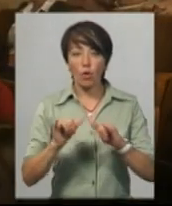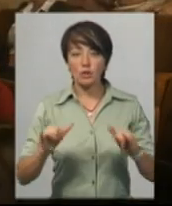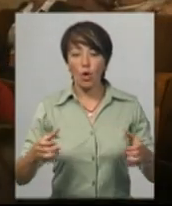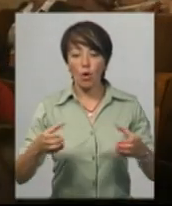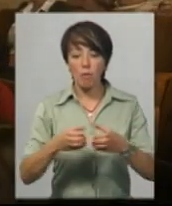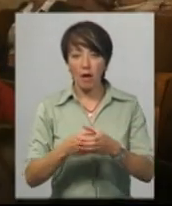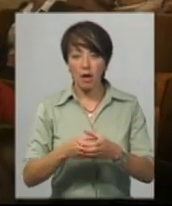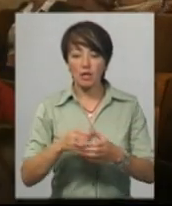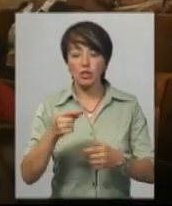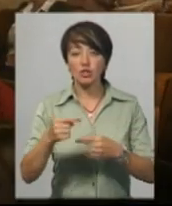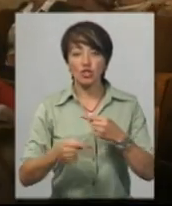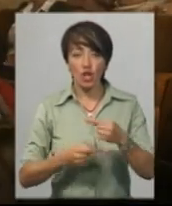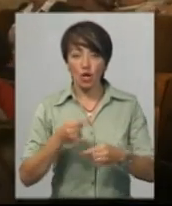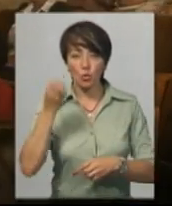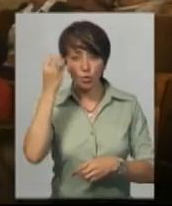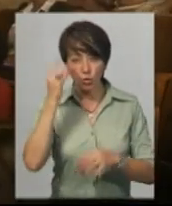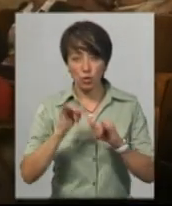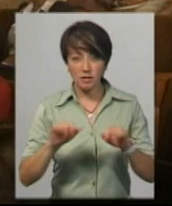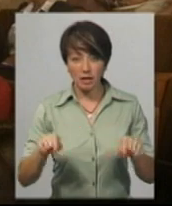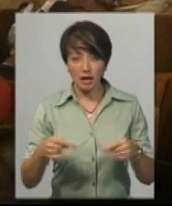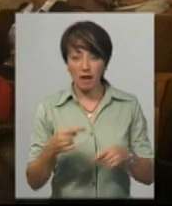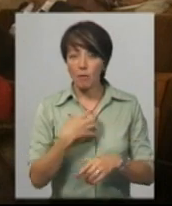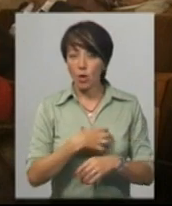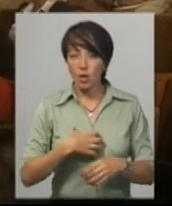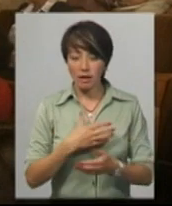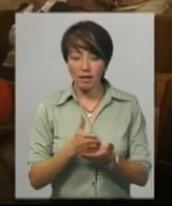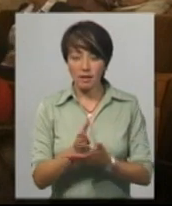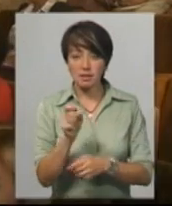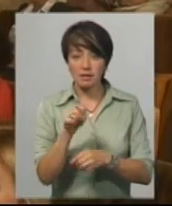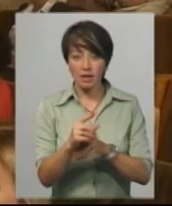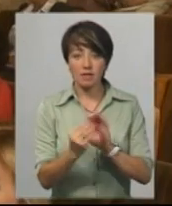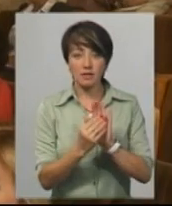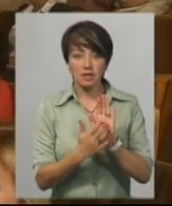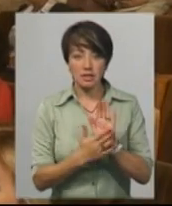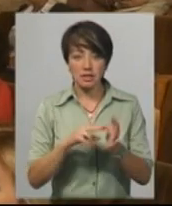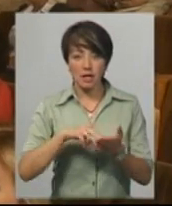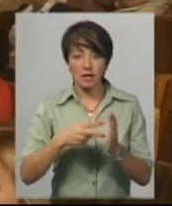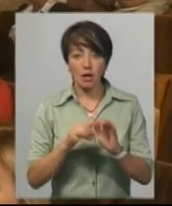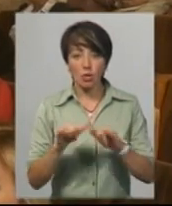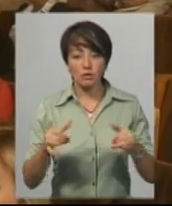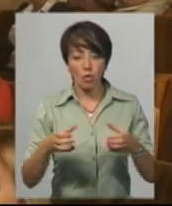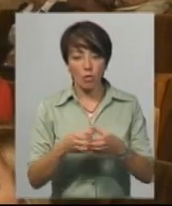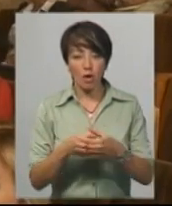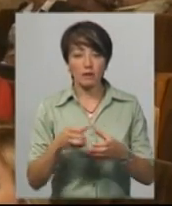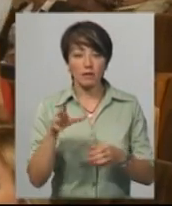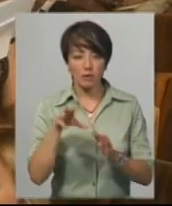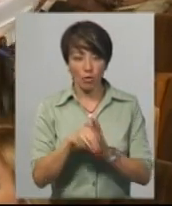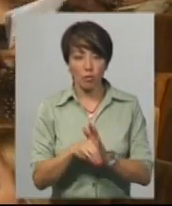економіки через культуру – це одне з пріоритетних завдань, яке відмічене і в стратегії розвитку громади, і